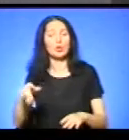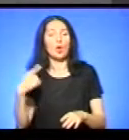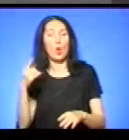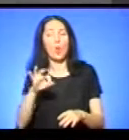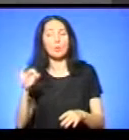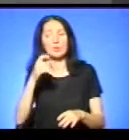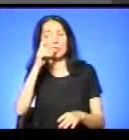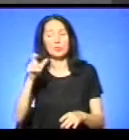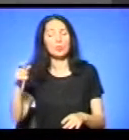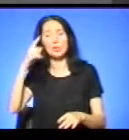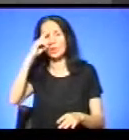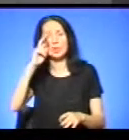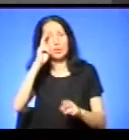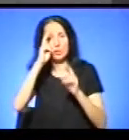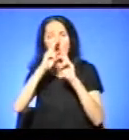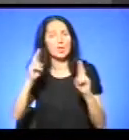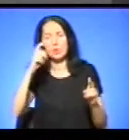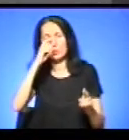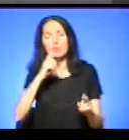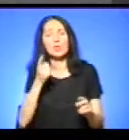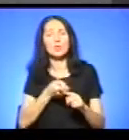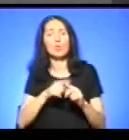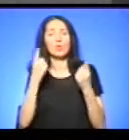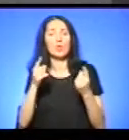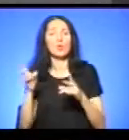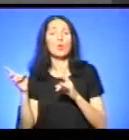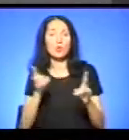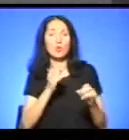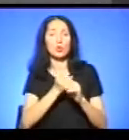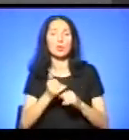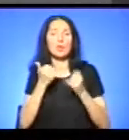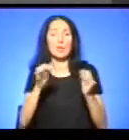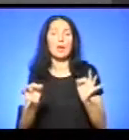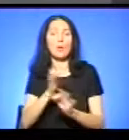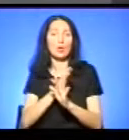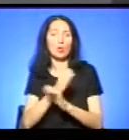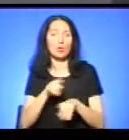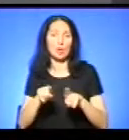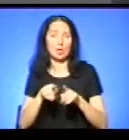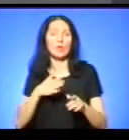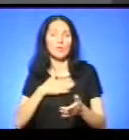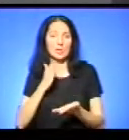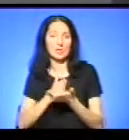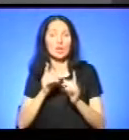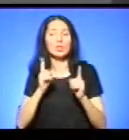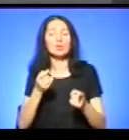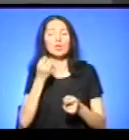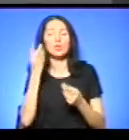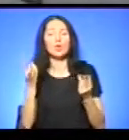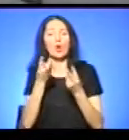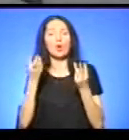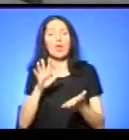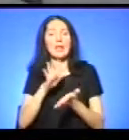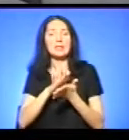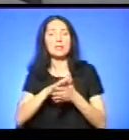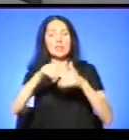несвідомі того, наскільки вони велику шкоду приносять на вколишньому середовищі. І таке в нас відбувається. І дійсно, коли горять сміттєзвалища,